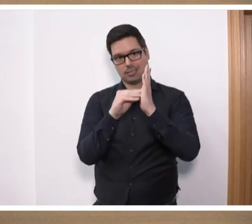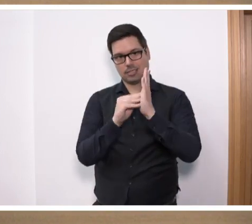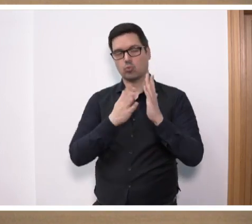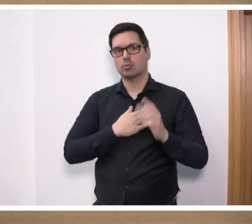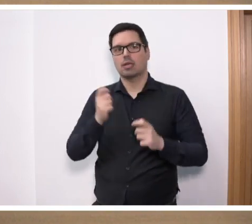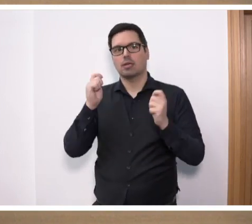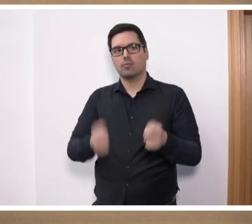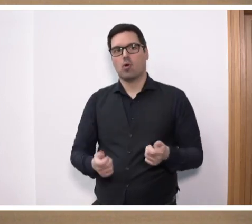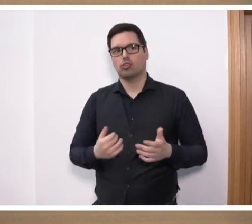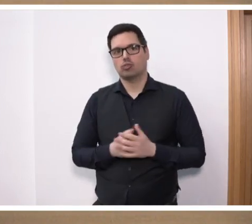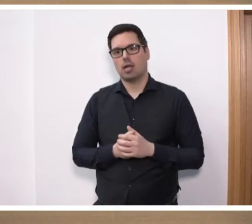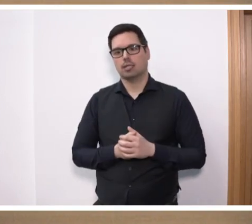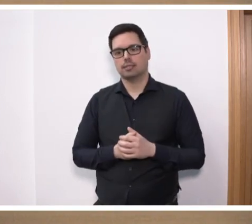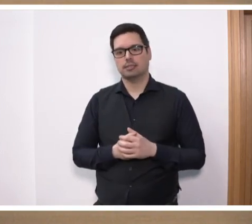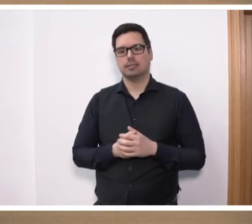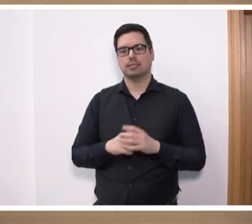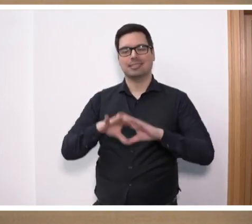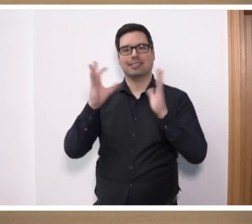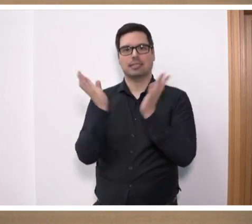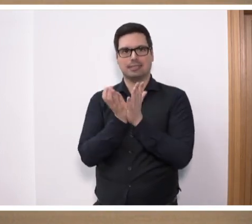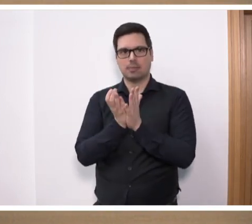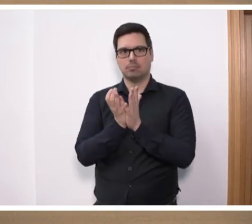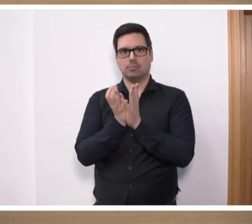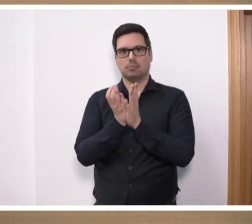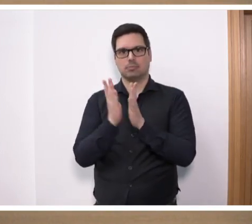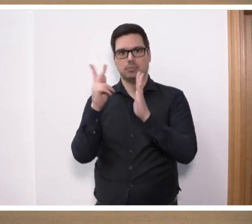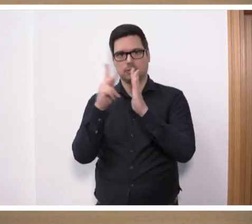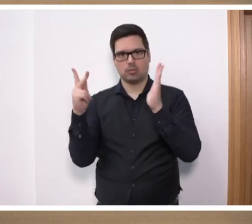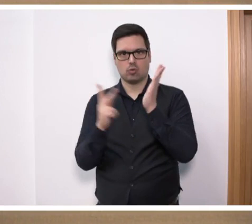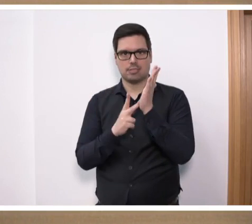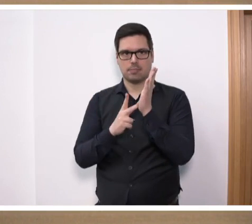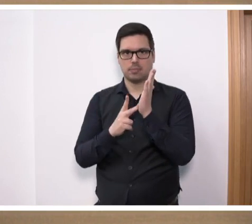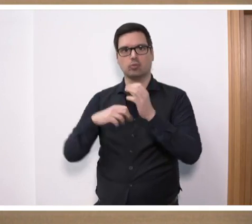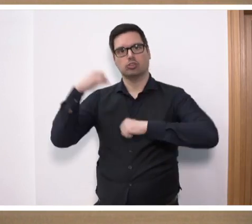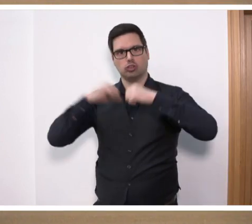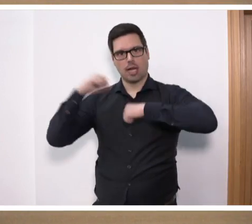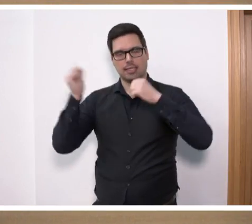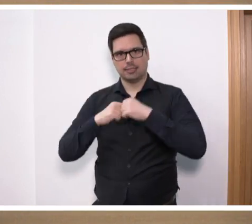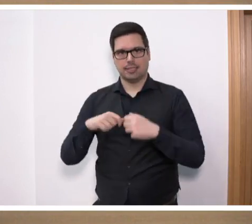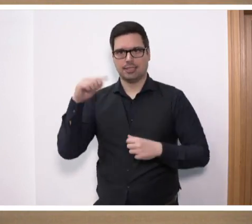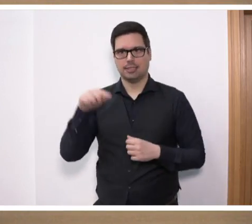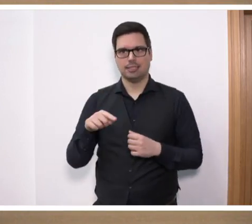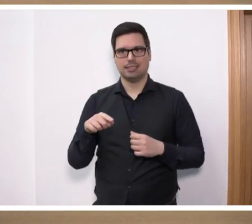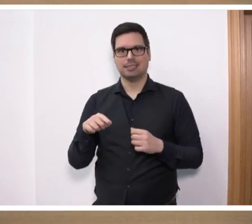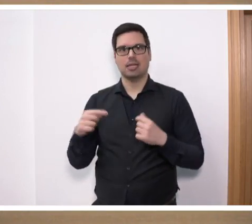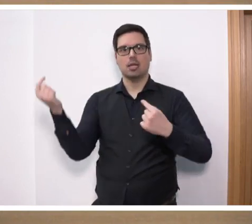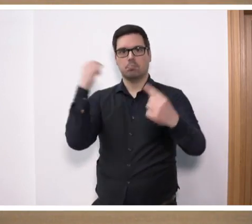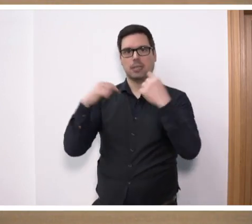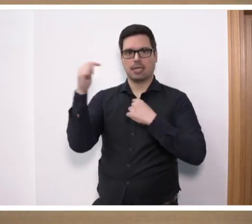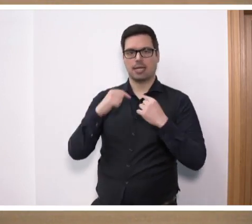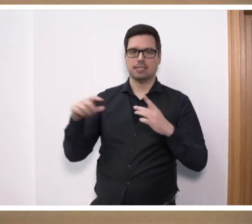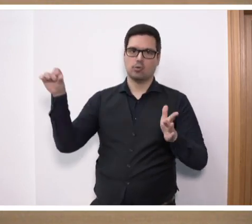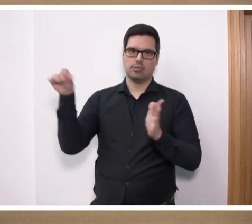Vorschlag im Rahmen eines Gesamtkonzeptes. Nochmal, im Rahmen einer Gesamtstrategie, diese Migrationskrise zu bewältigen